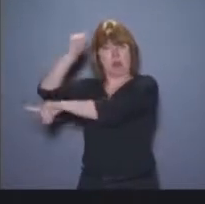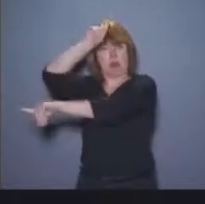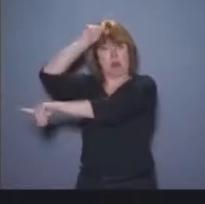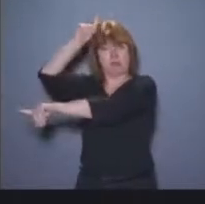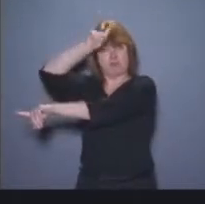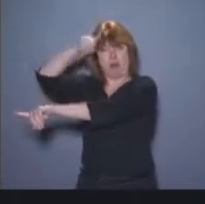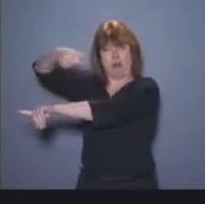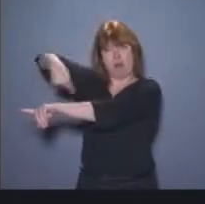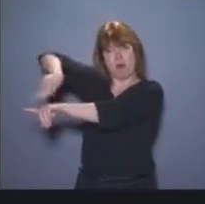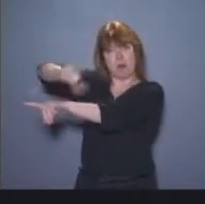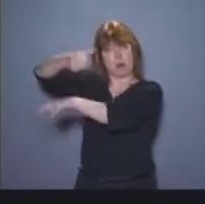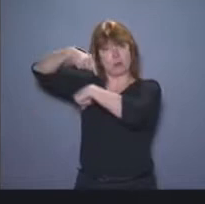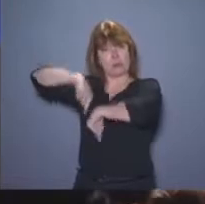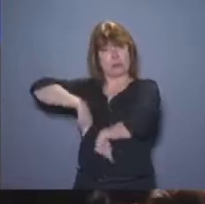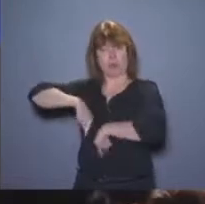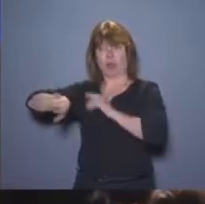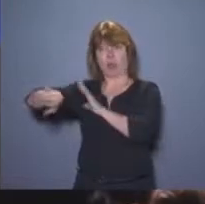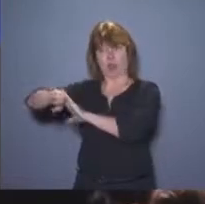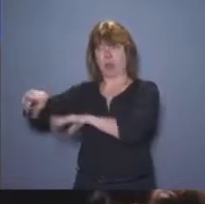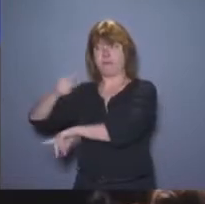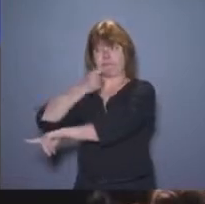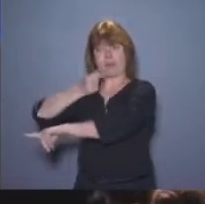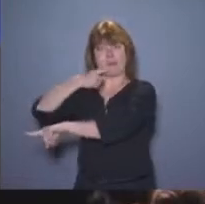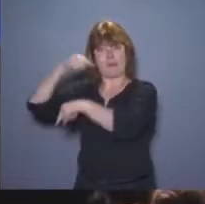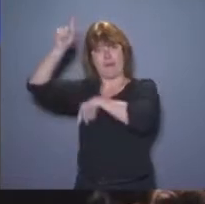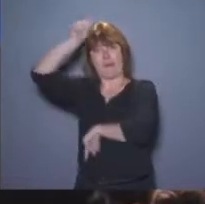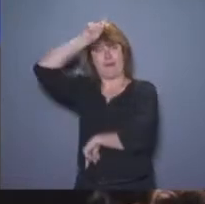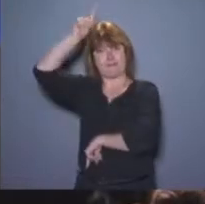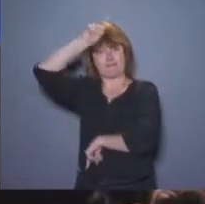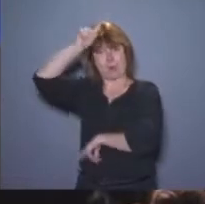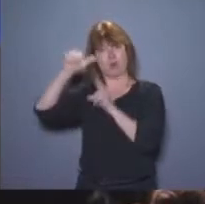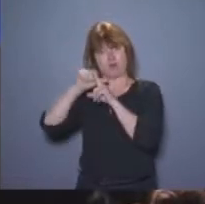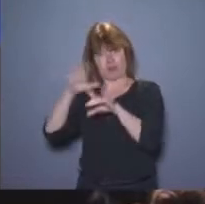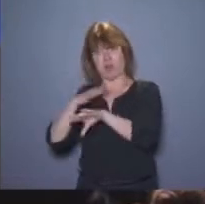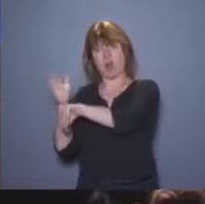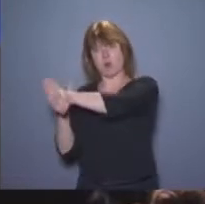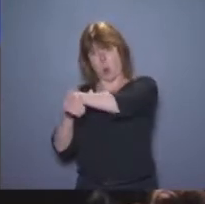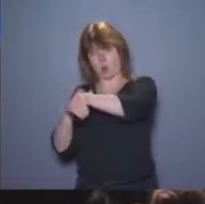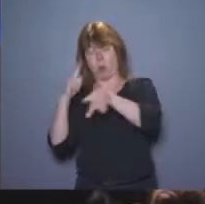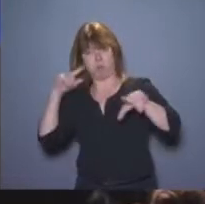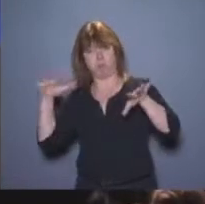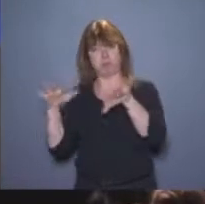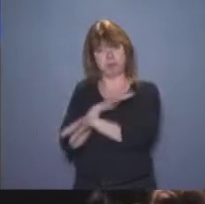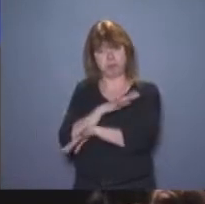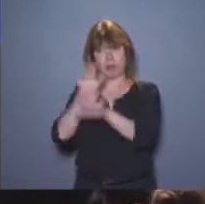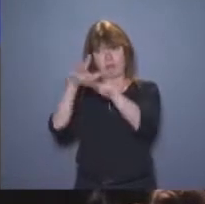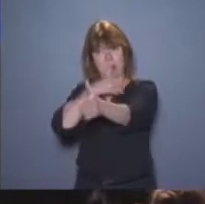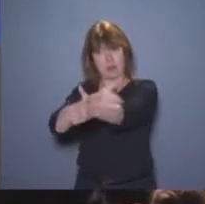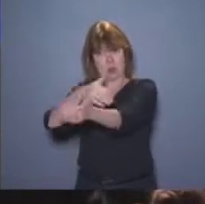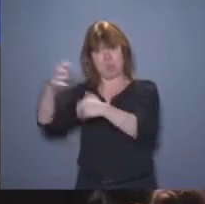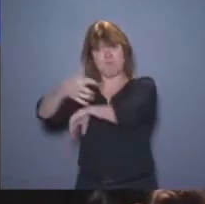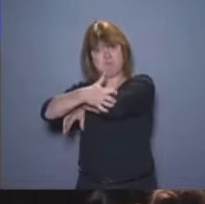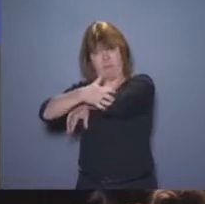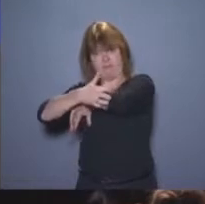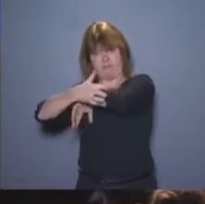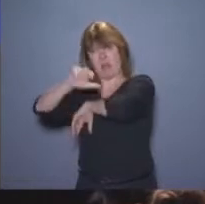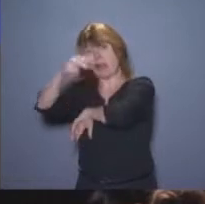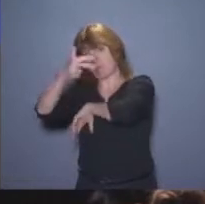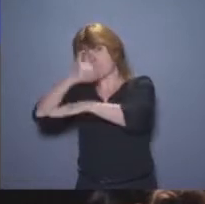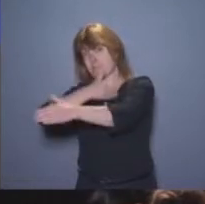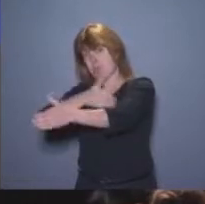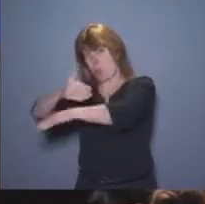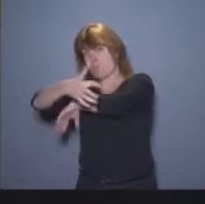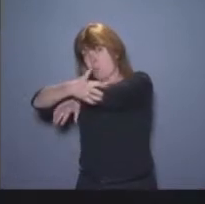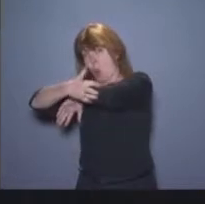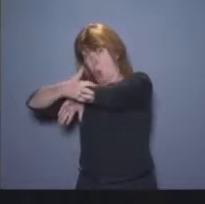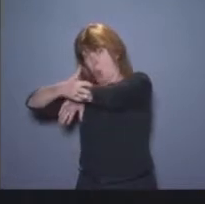son organisation qui conforme à la population allemande, et en particulier à la droite allemande, parce que je vous signale qu'en Allemagne,